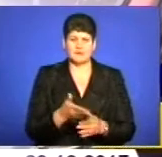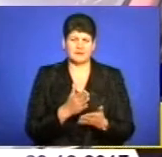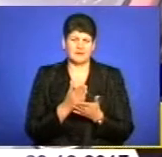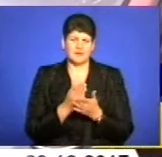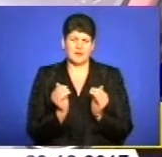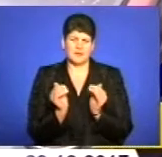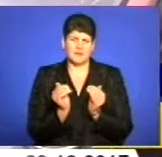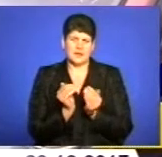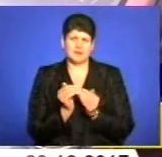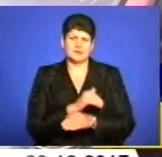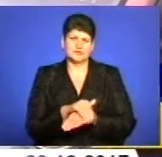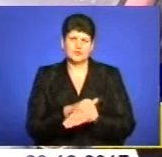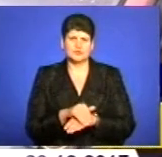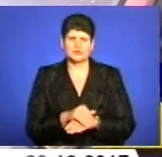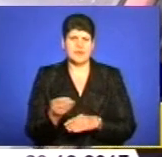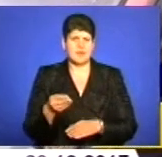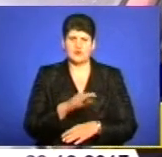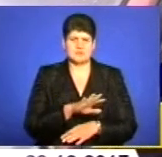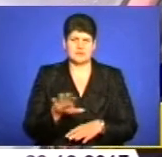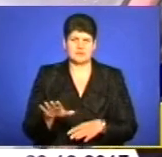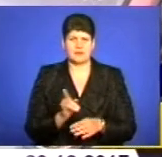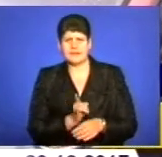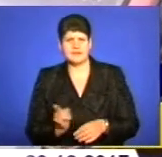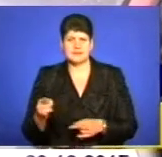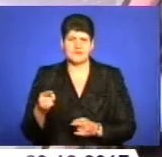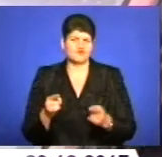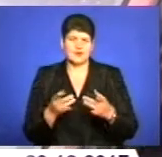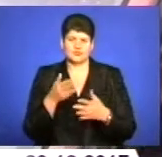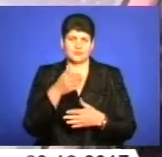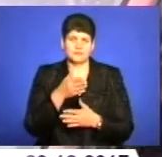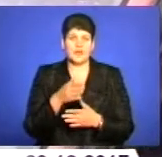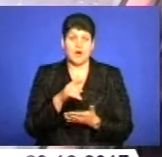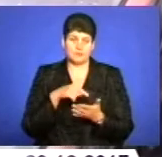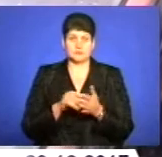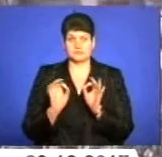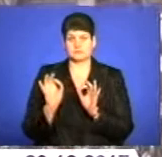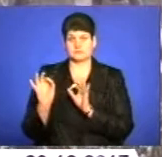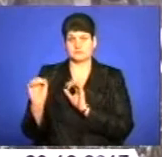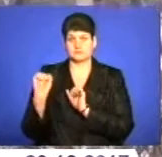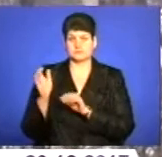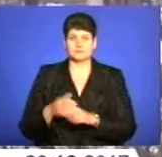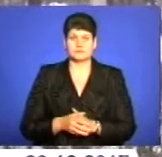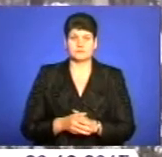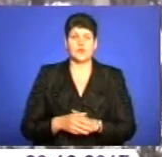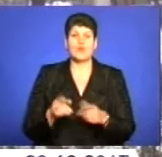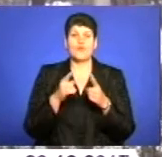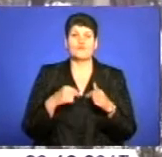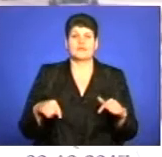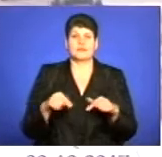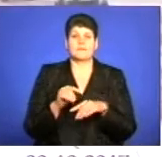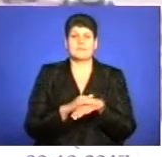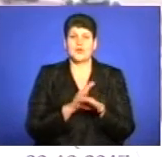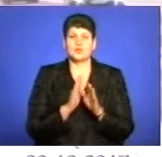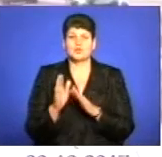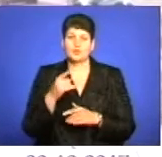завулички, що не посипається, що не заїжджають, а так в місті більш-менш може бути. У відділі благоустрою кажуть,